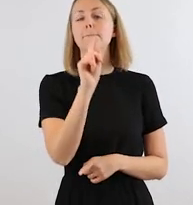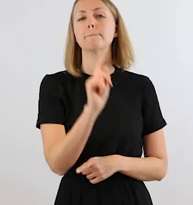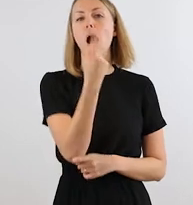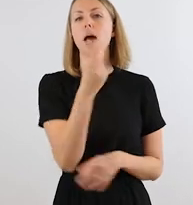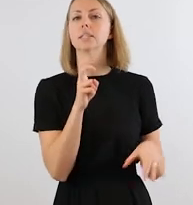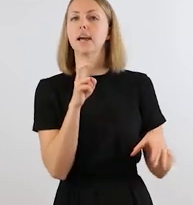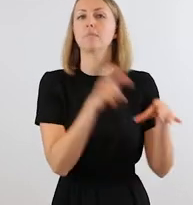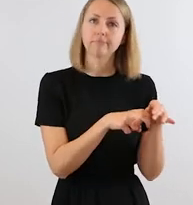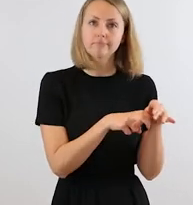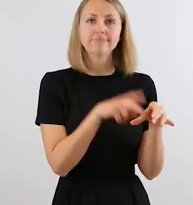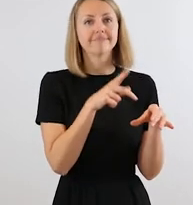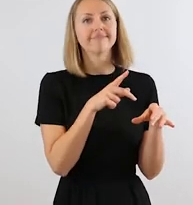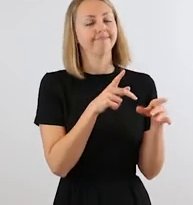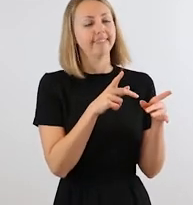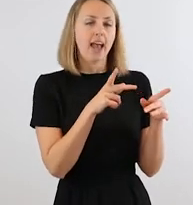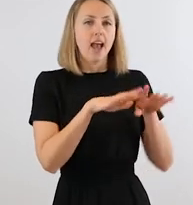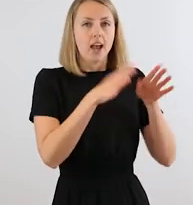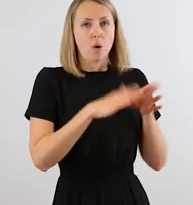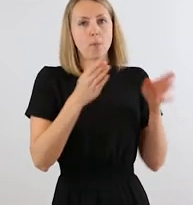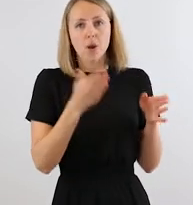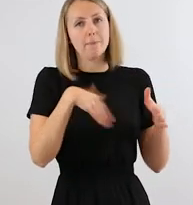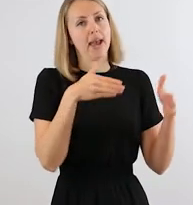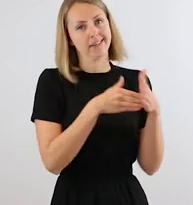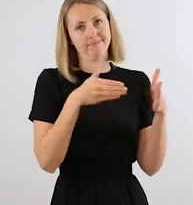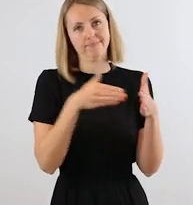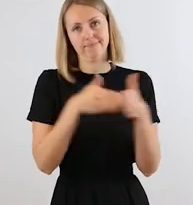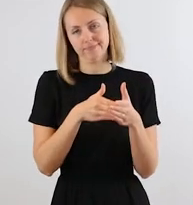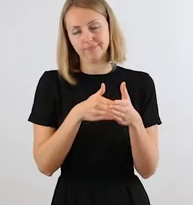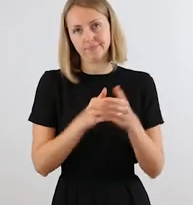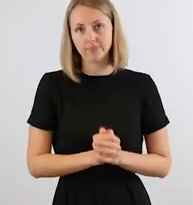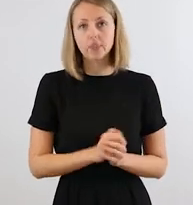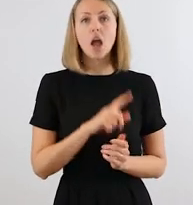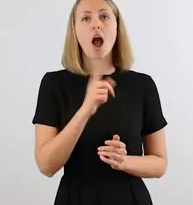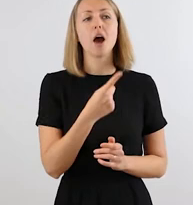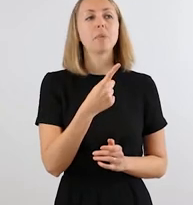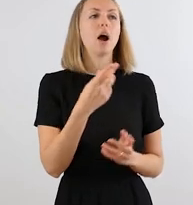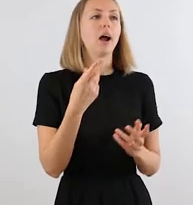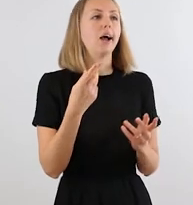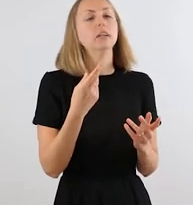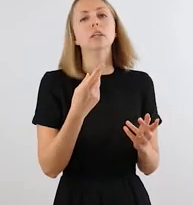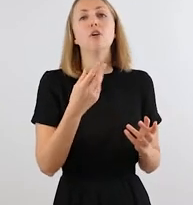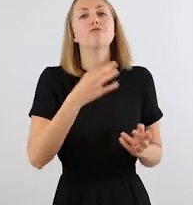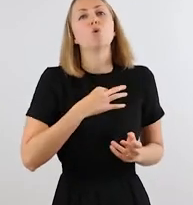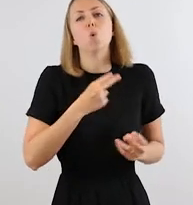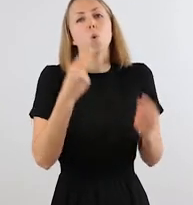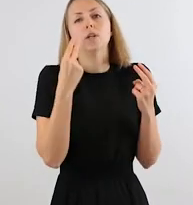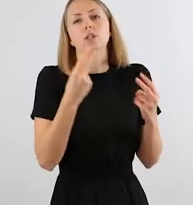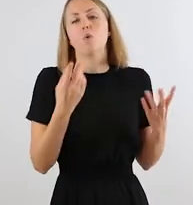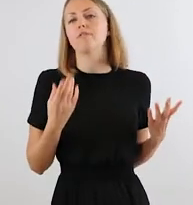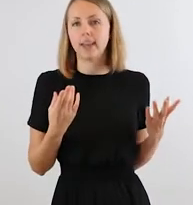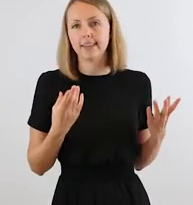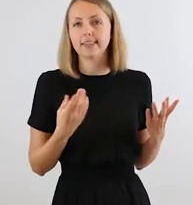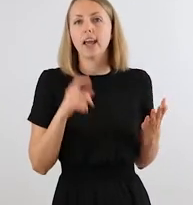Master hingewechselt bin, waren die räumlichen Gegebenheiten nicht mehr ganz so ideal, aber hat